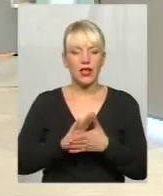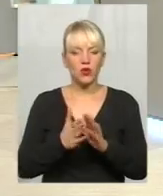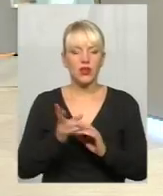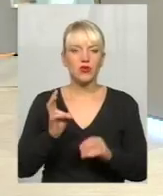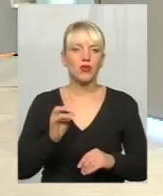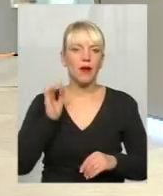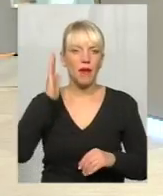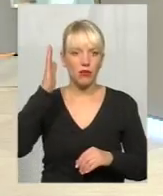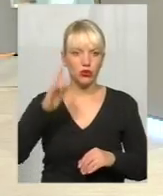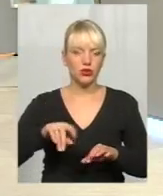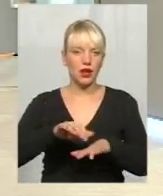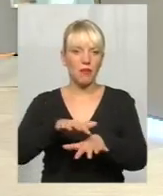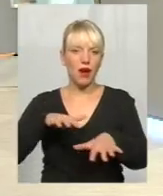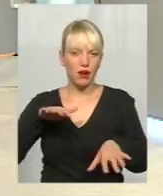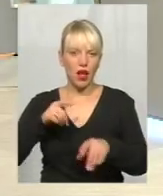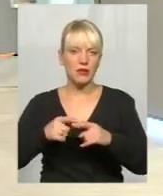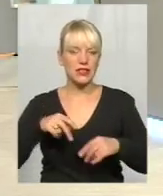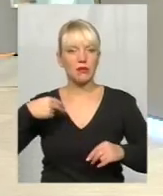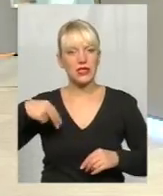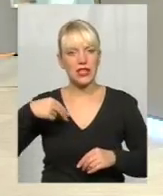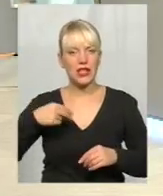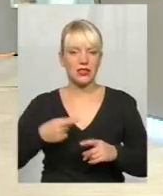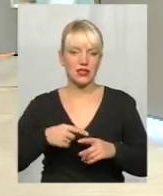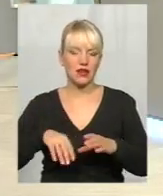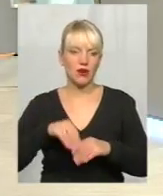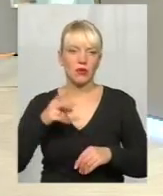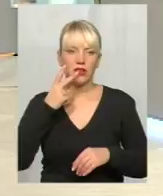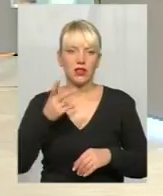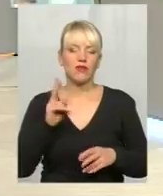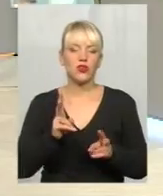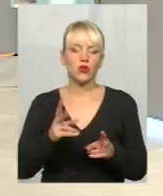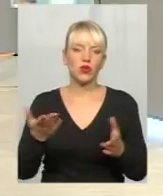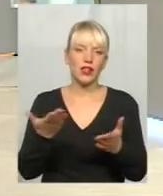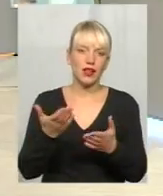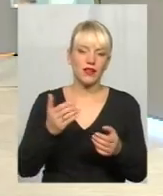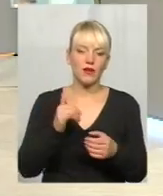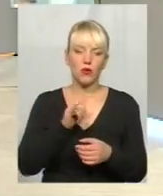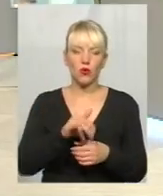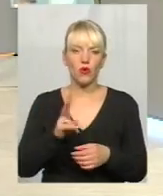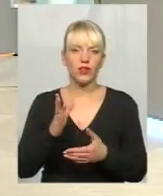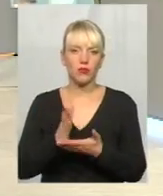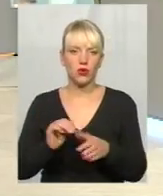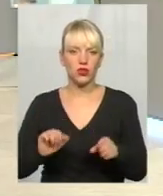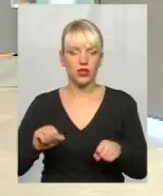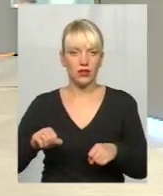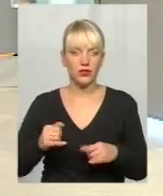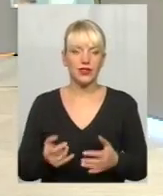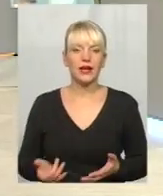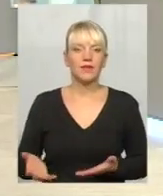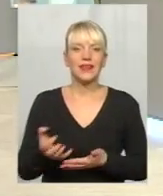президентських виборів. Тобто дивляться, у кого які електоральні тут можливості, збирають собі